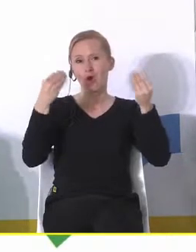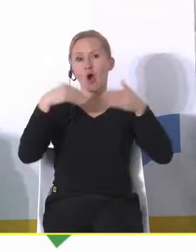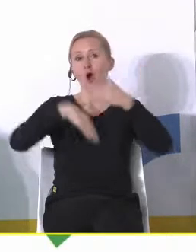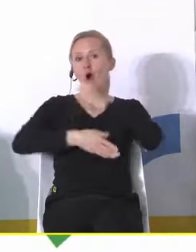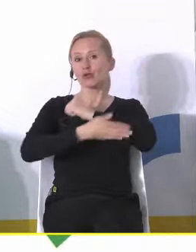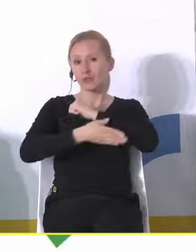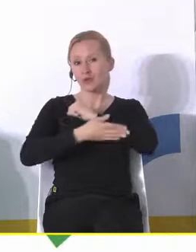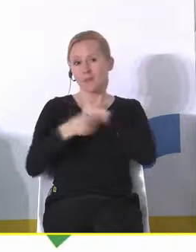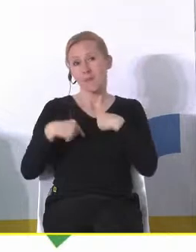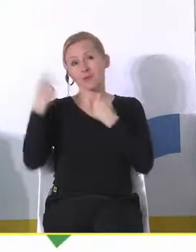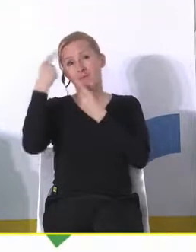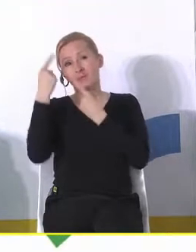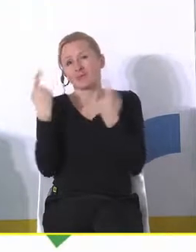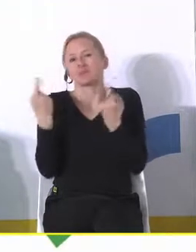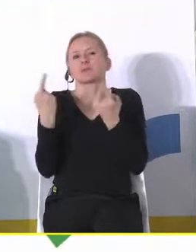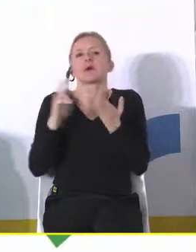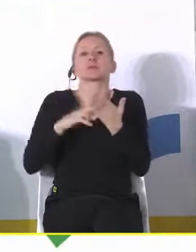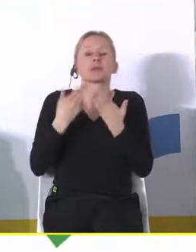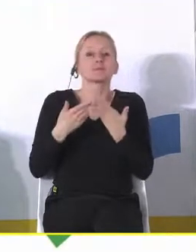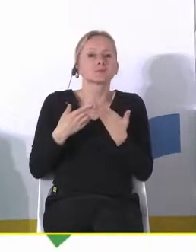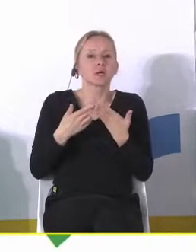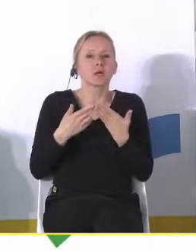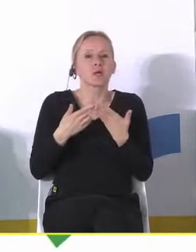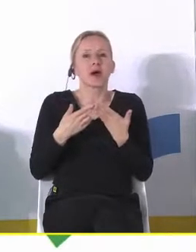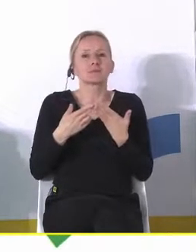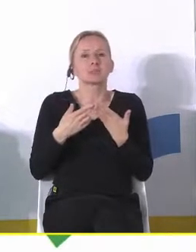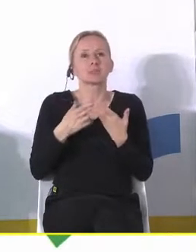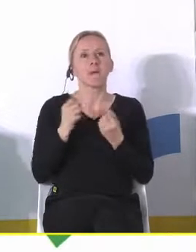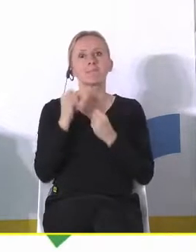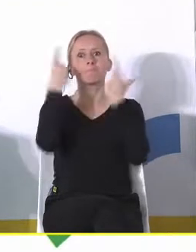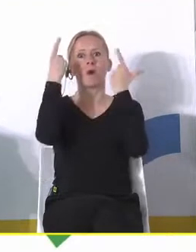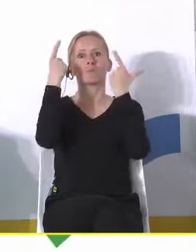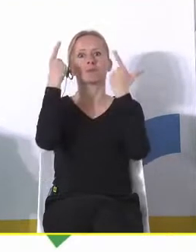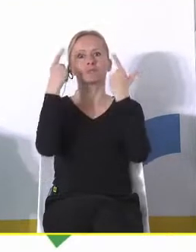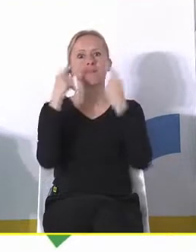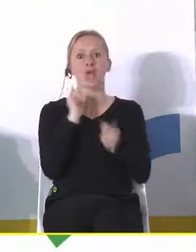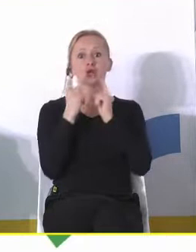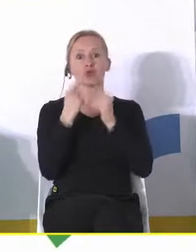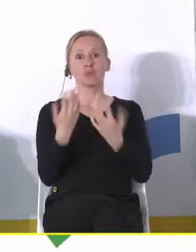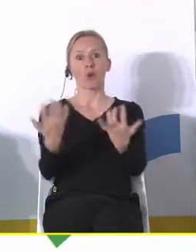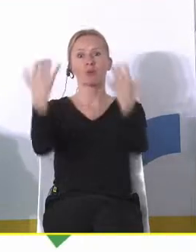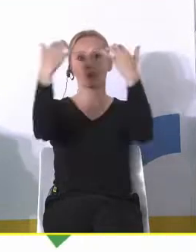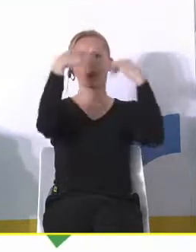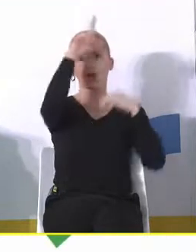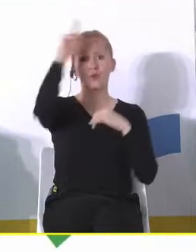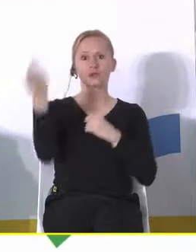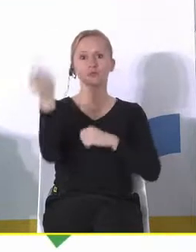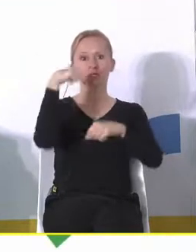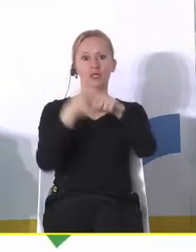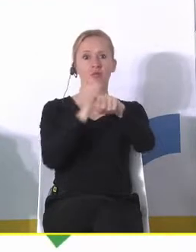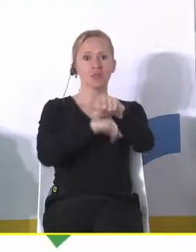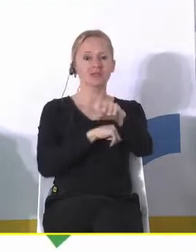oczywiście wymyślić sobie sytuację, że jakimś eventem nagle szybko masę ludzi przyciągamy do Poznania, ale